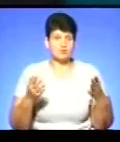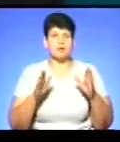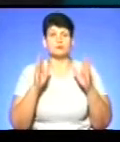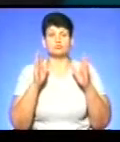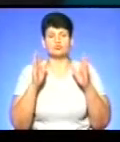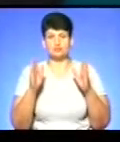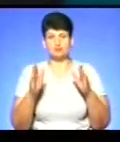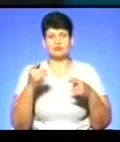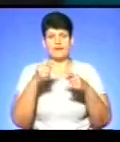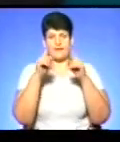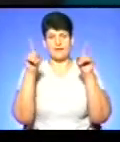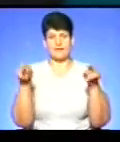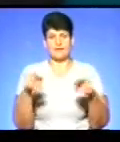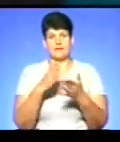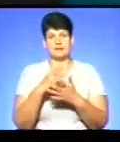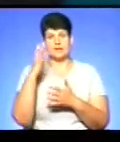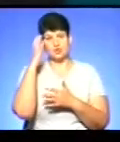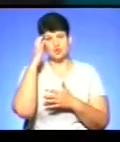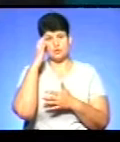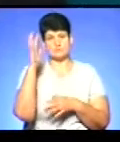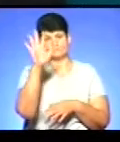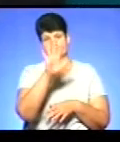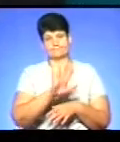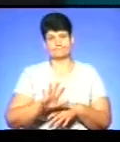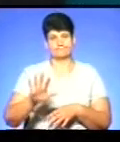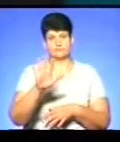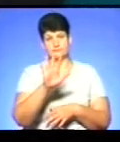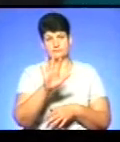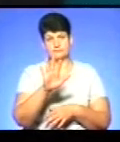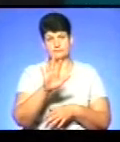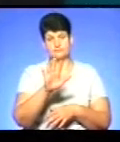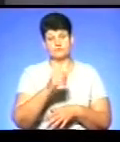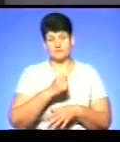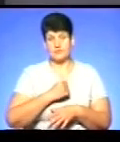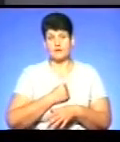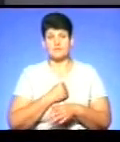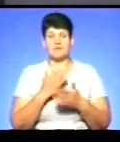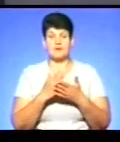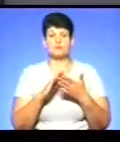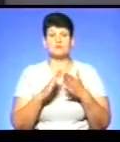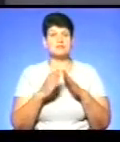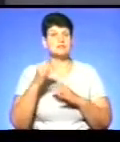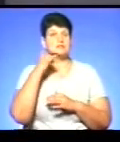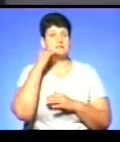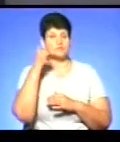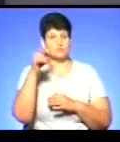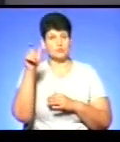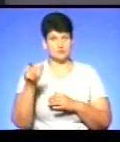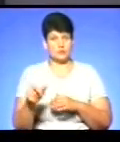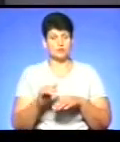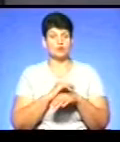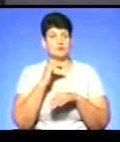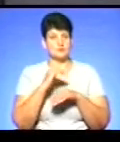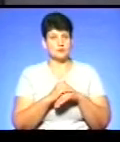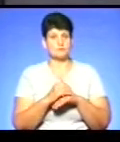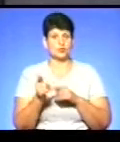на екрані мати чорний фон, на превеликий жаль. Отож, маємо таку ситуацію, до нас телефонує глядач. Доброго вечора, готує